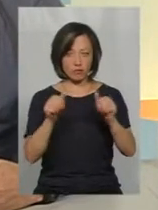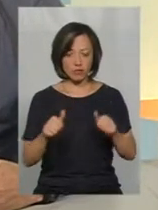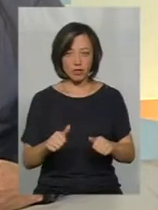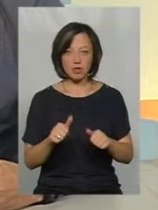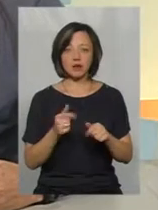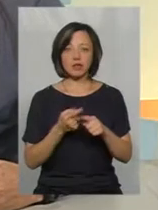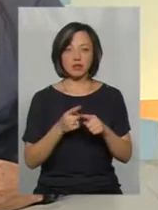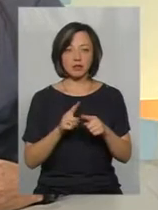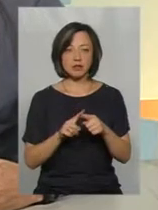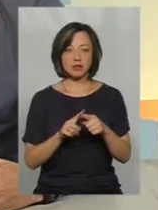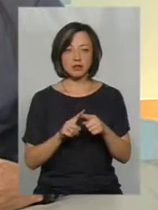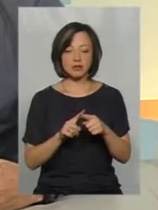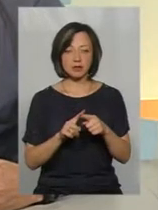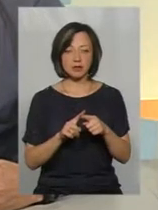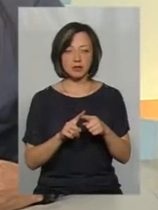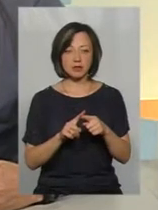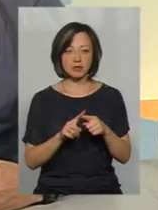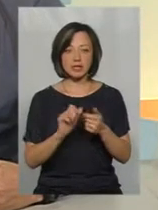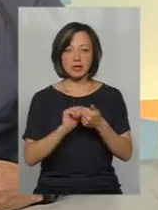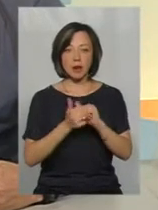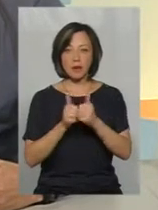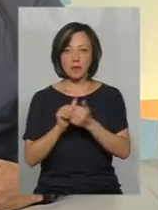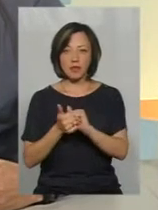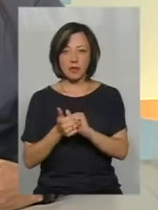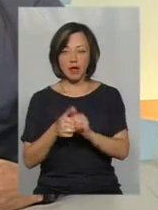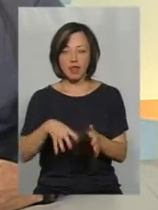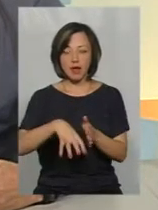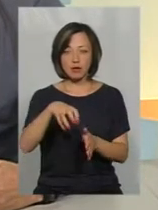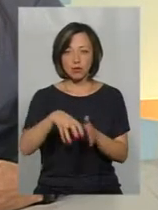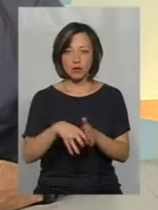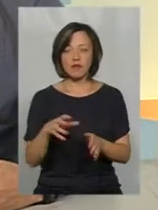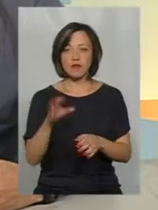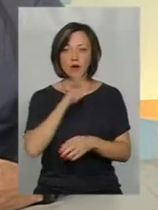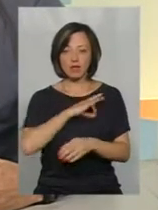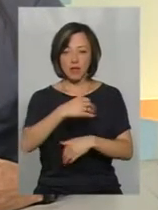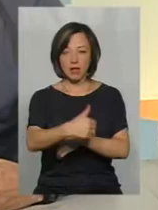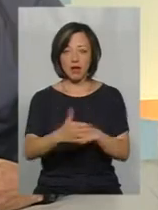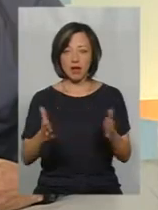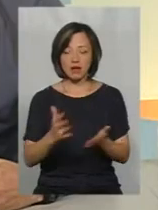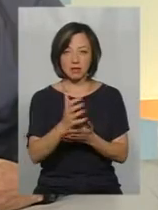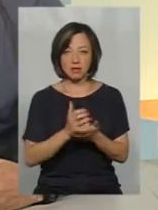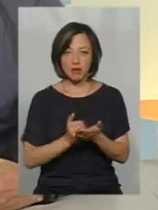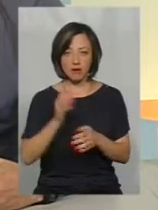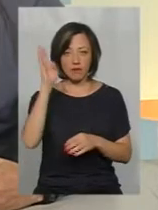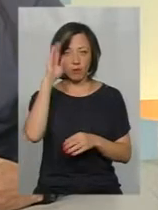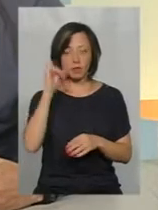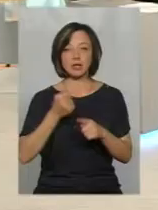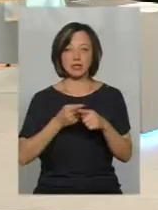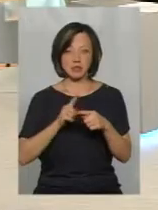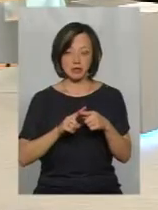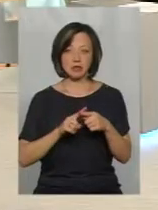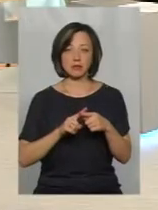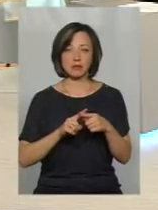і зонних лічильників, і заміни насосів, використання резервуарів. Тобто, ну,